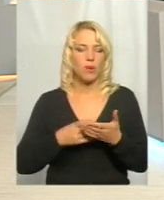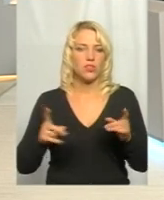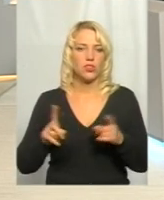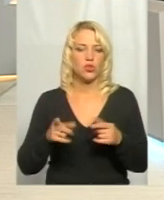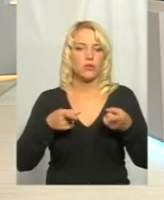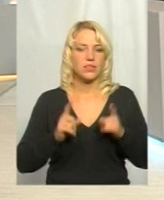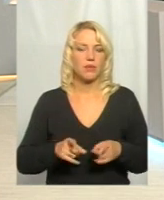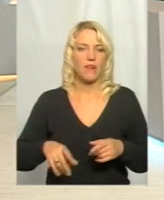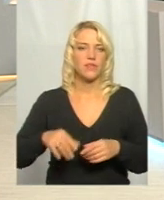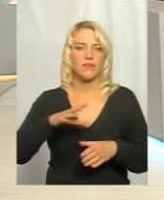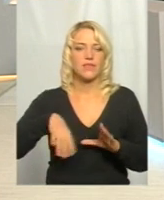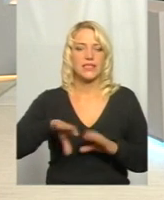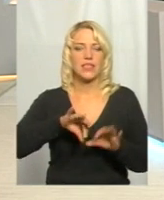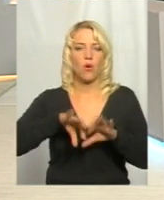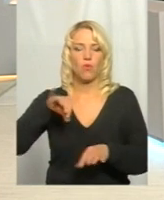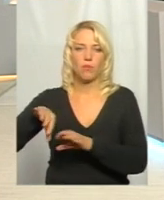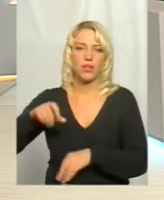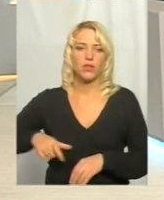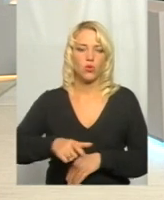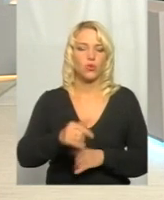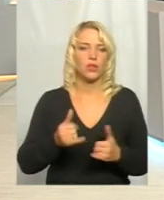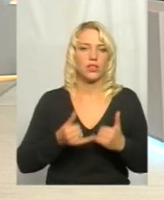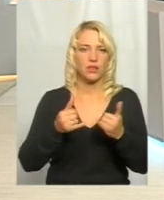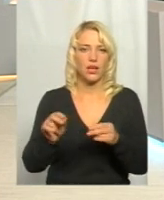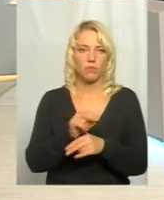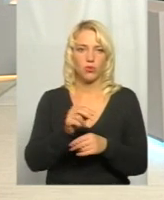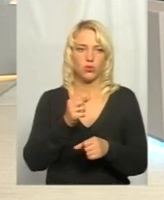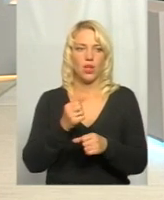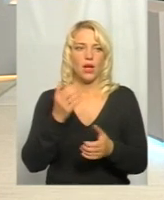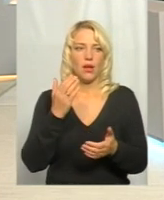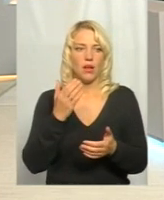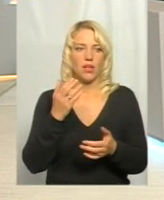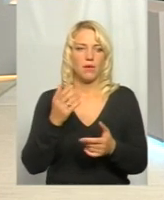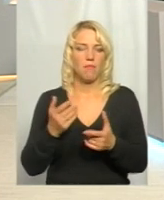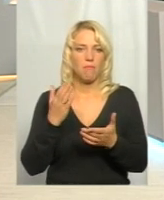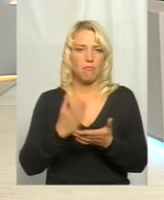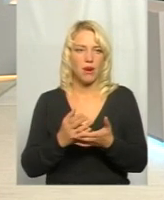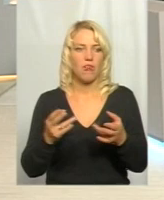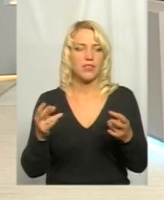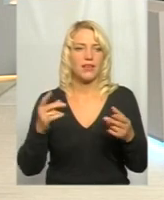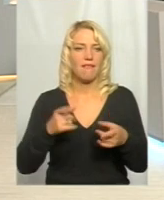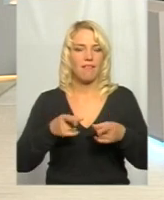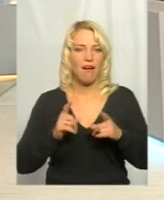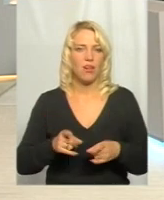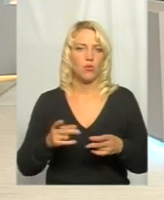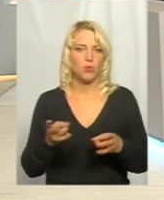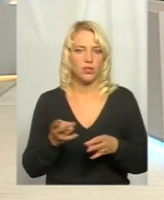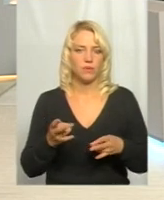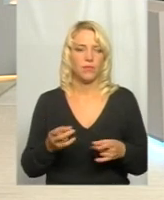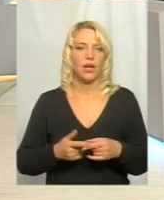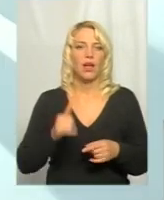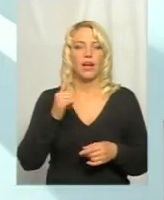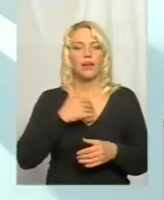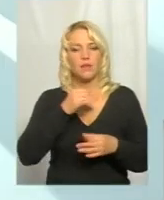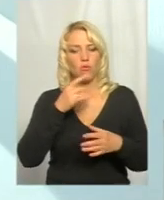насправді всі обрані дороги для ремонту мають реальну доцільність? Я не можу характеризувати і